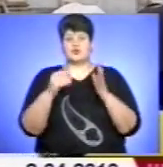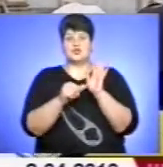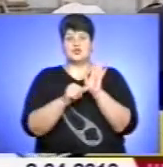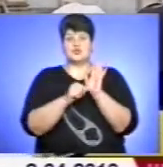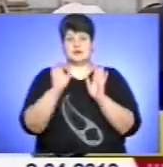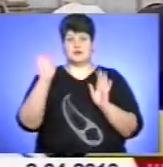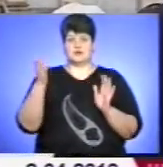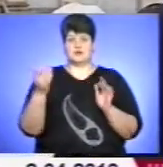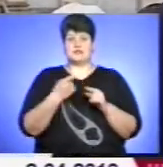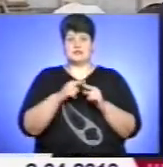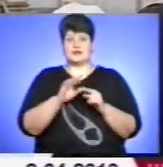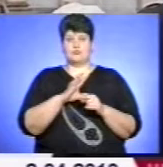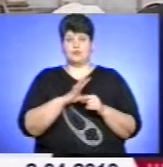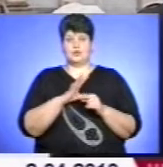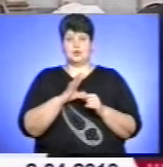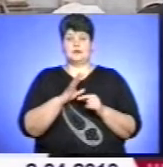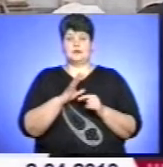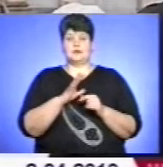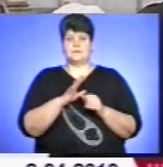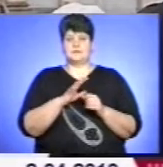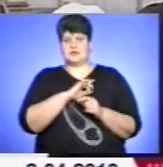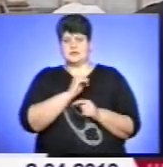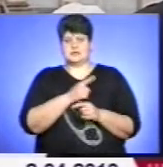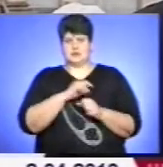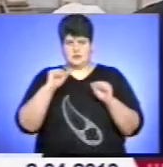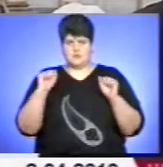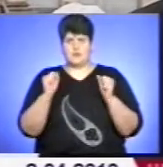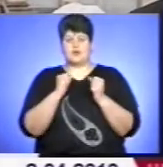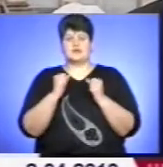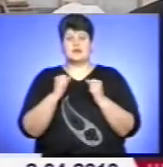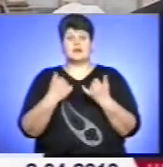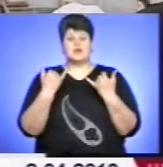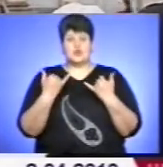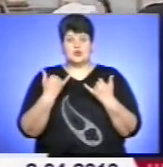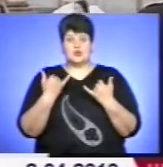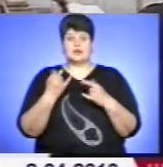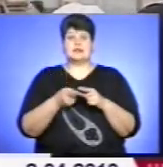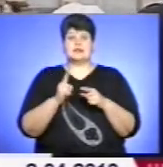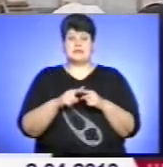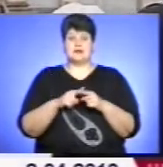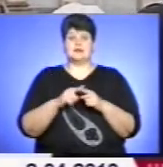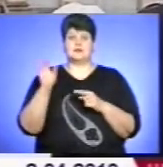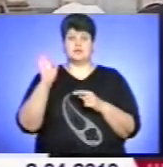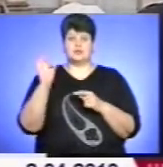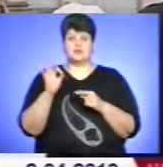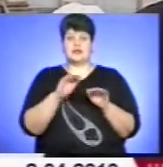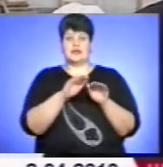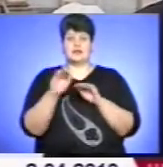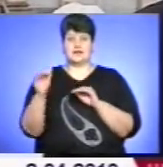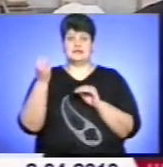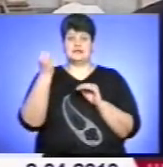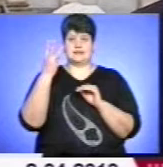періоди такого глобального похолодання. Сьогодні ця температура рівняється 13